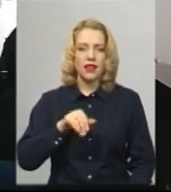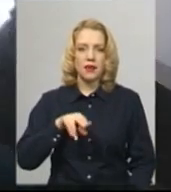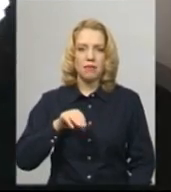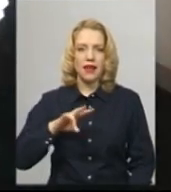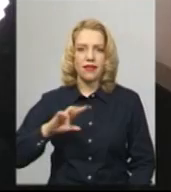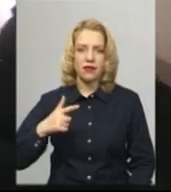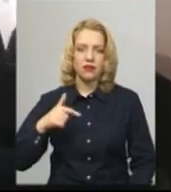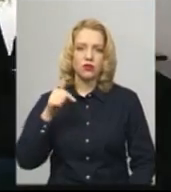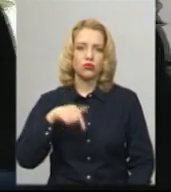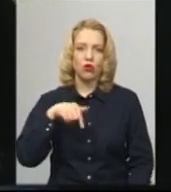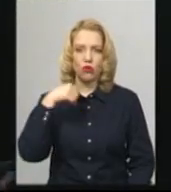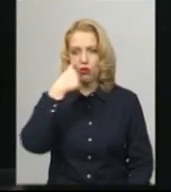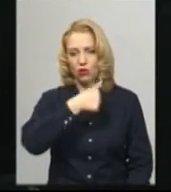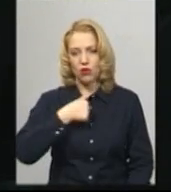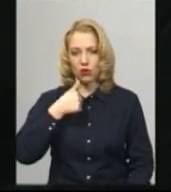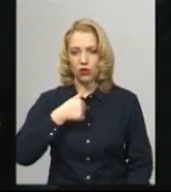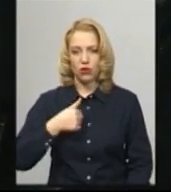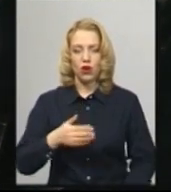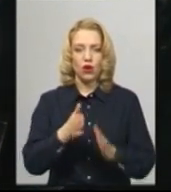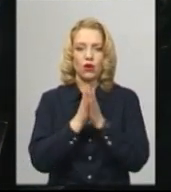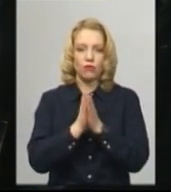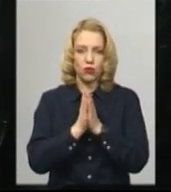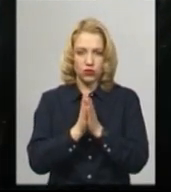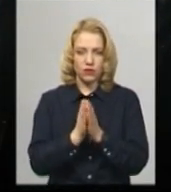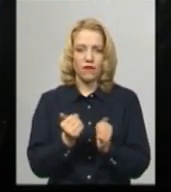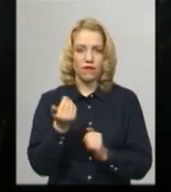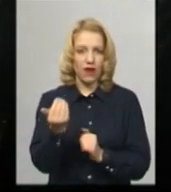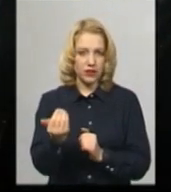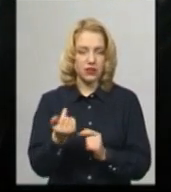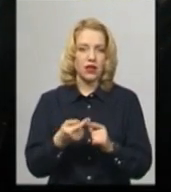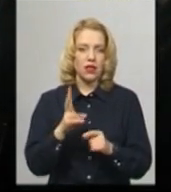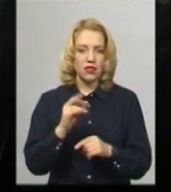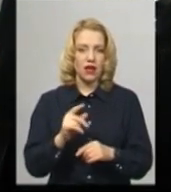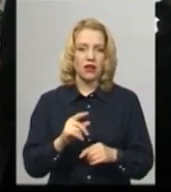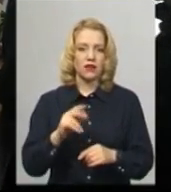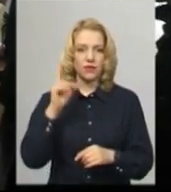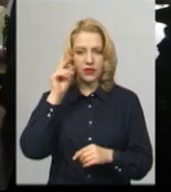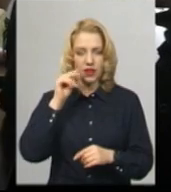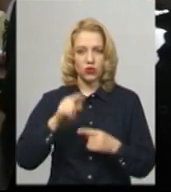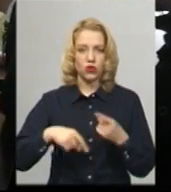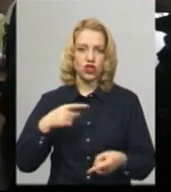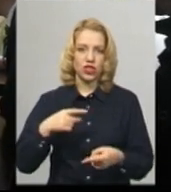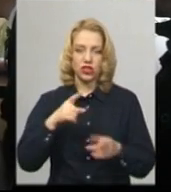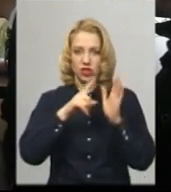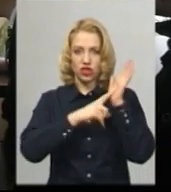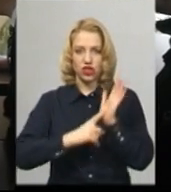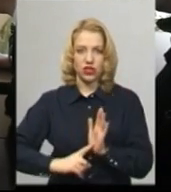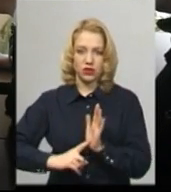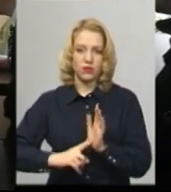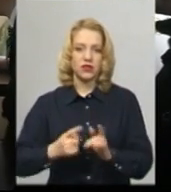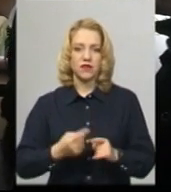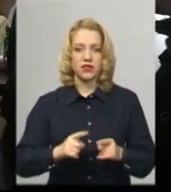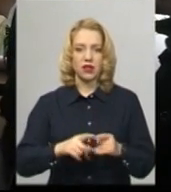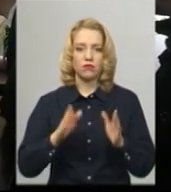відкласти відповідне судове засідання на відповідну дату через шість місяців. Це буде, як він